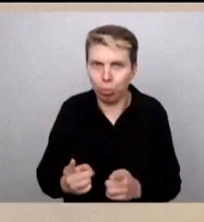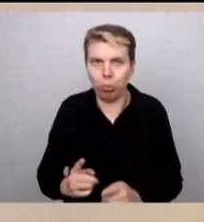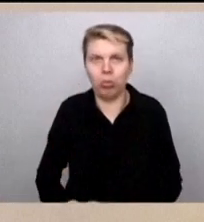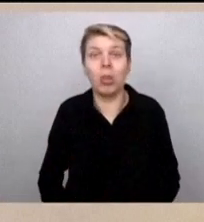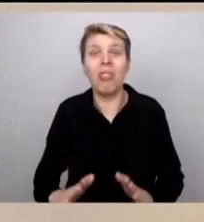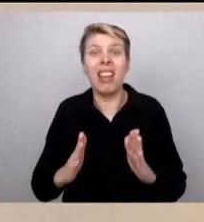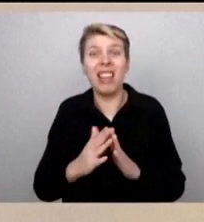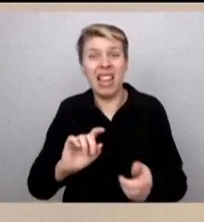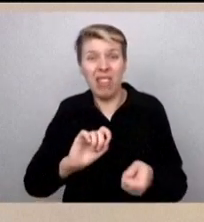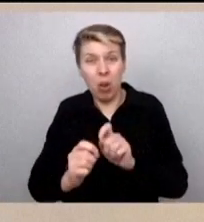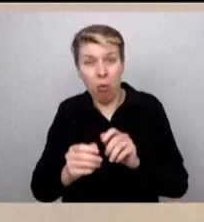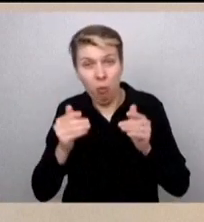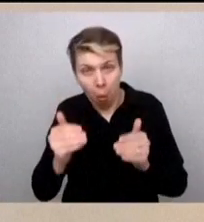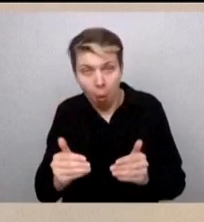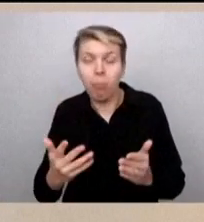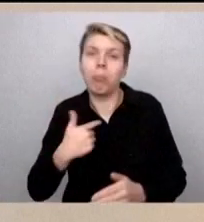gehen sind.